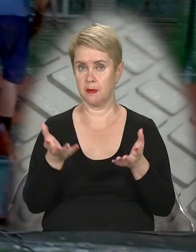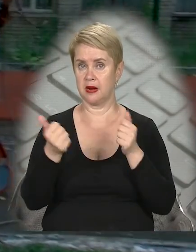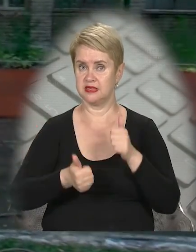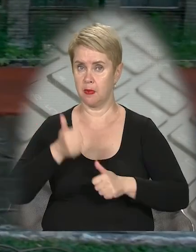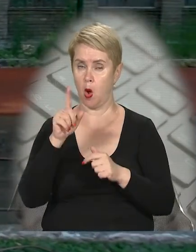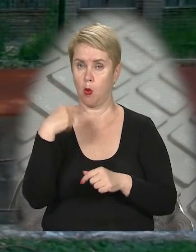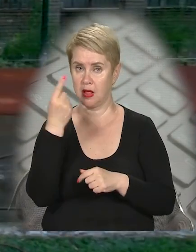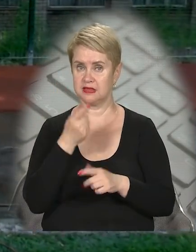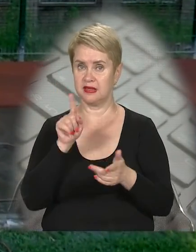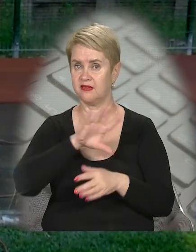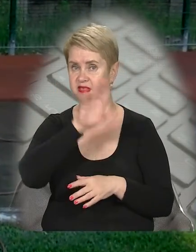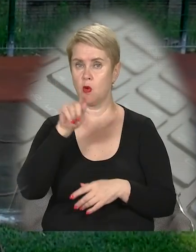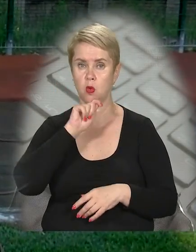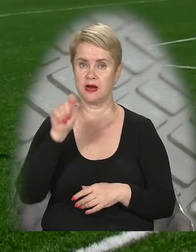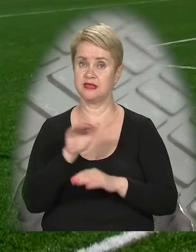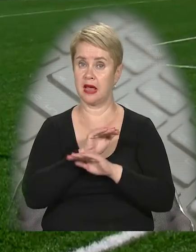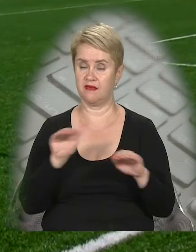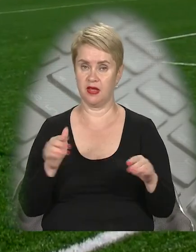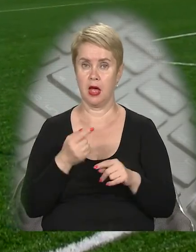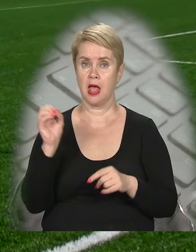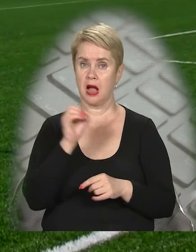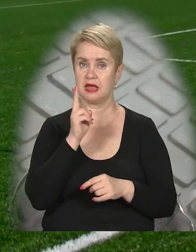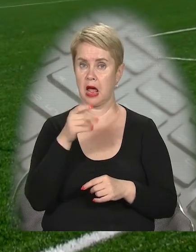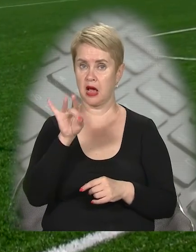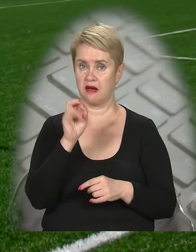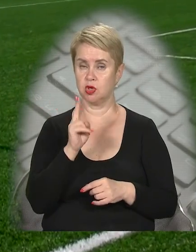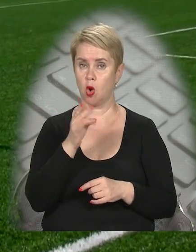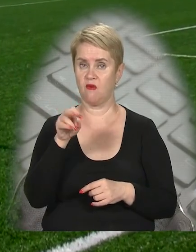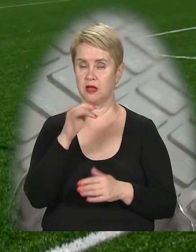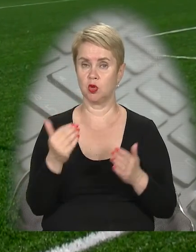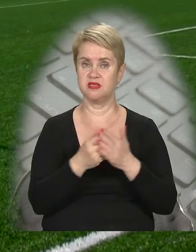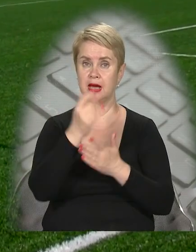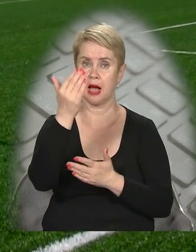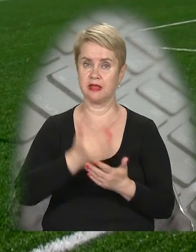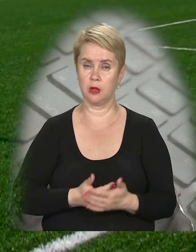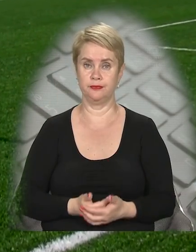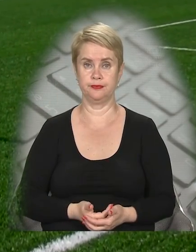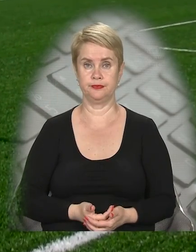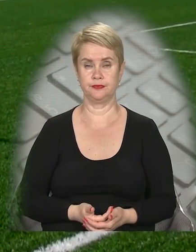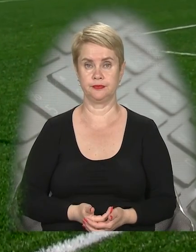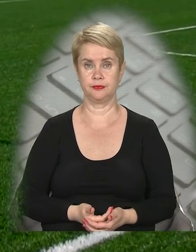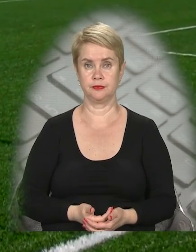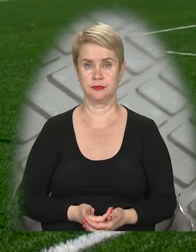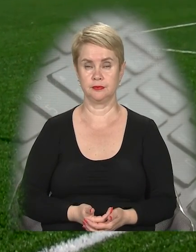змагання обласного і навіть всеукраїнського рівнів. Катерина Кравченко, Олександр Коваленко, новини 11 каналу.